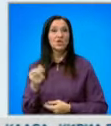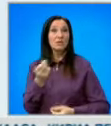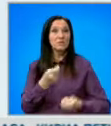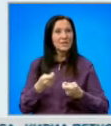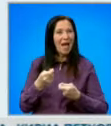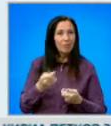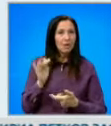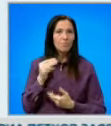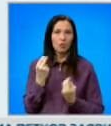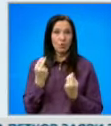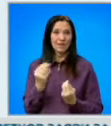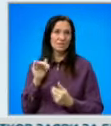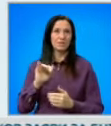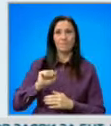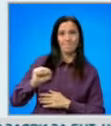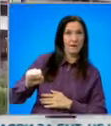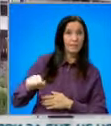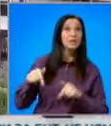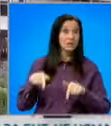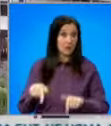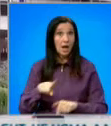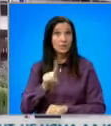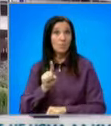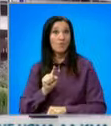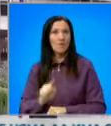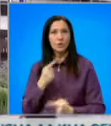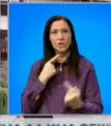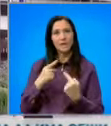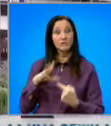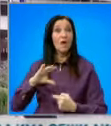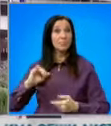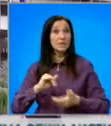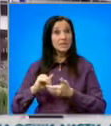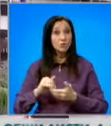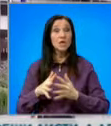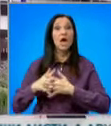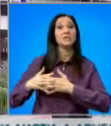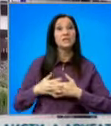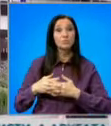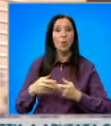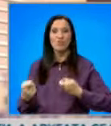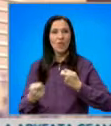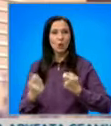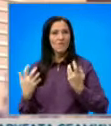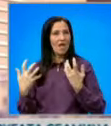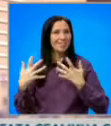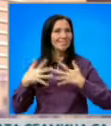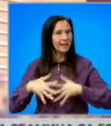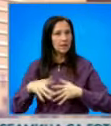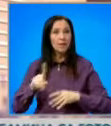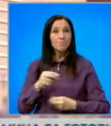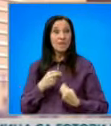твърде добра за да бъде пренебрегната. Сега обаче са под въпрос разговорите Европейски съюз с Единени щати по търговията и технологиите.